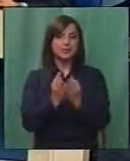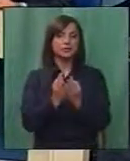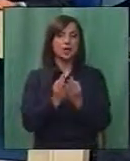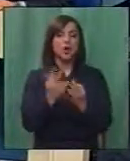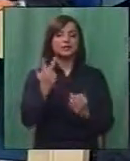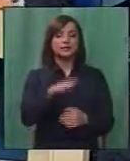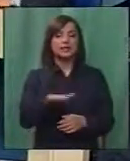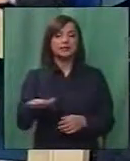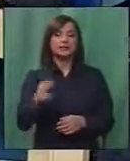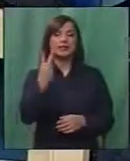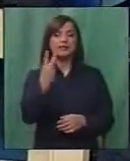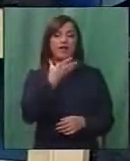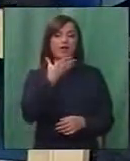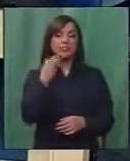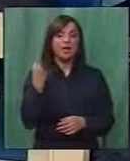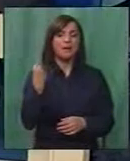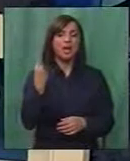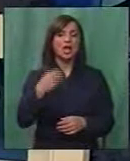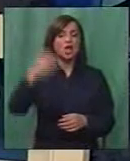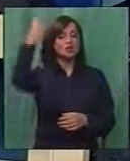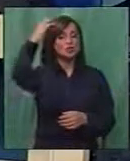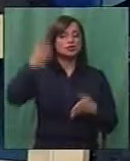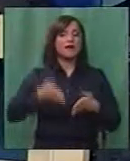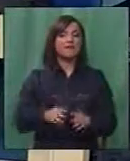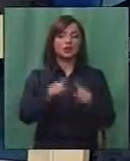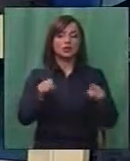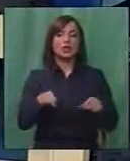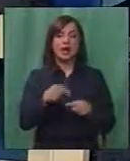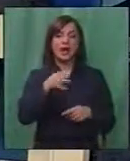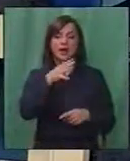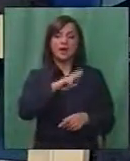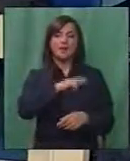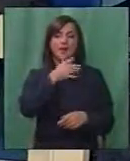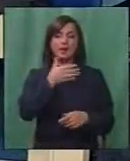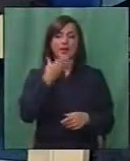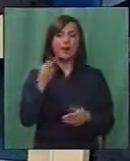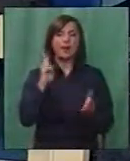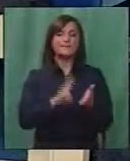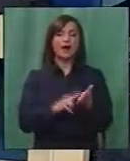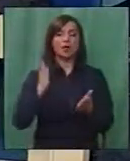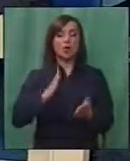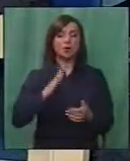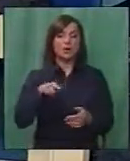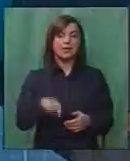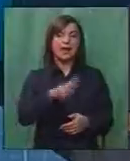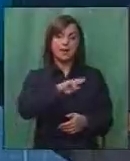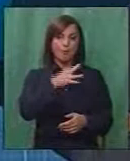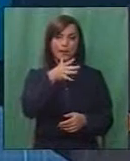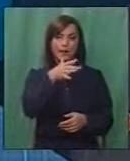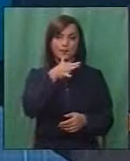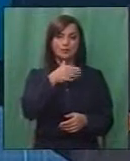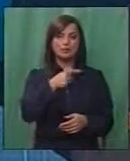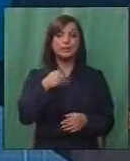Од трите деца, две деца немали ниту пак државјанство на Р. Македонија. Не можели да ги остаат правата како граѓани на Р. Македонија.